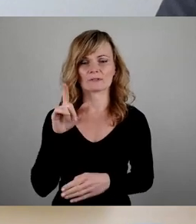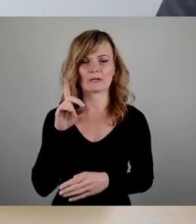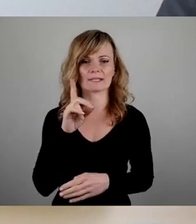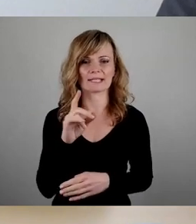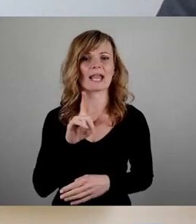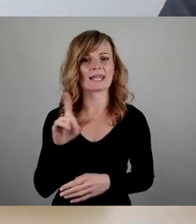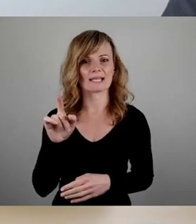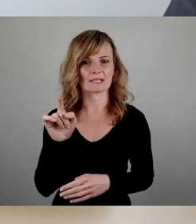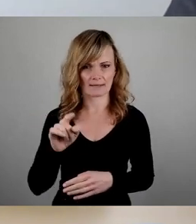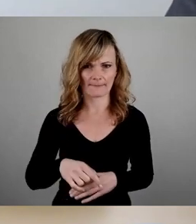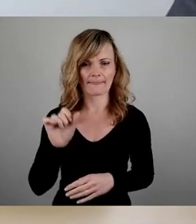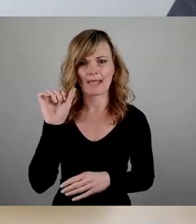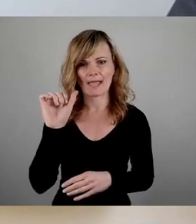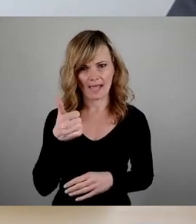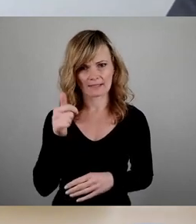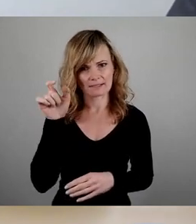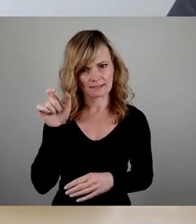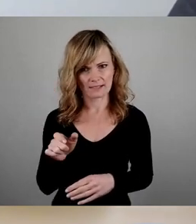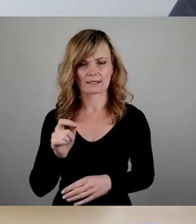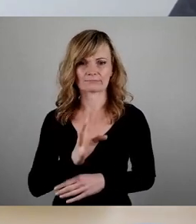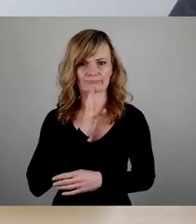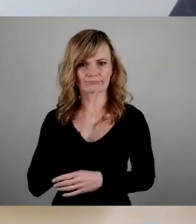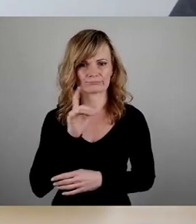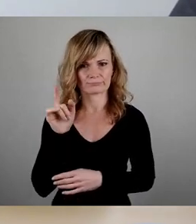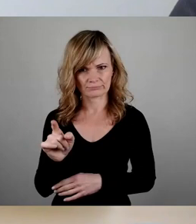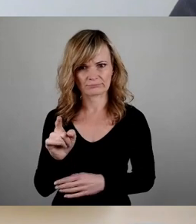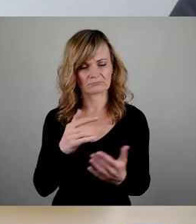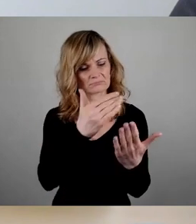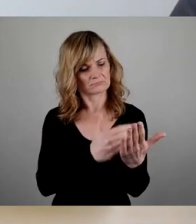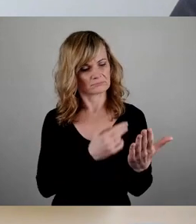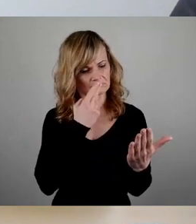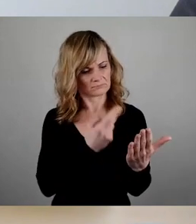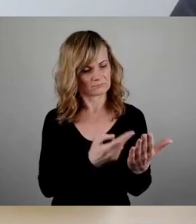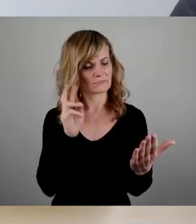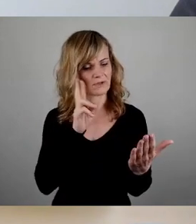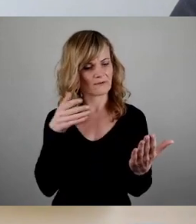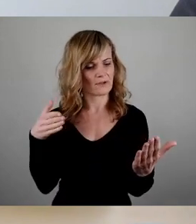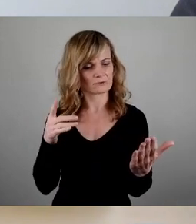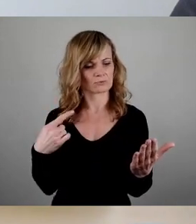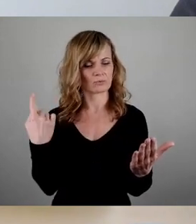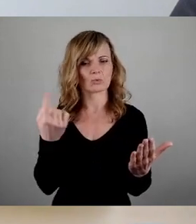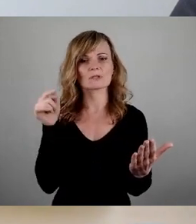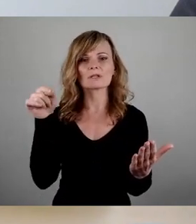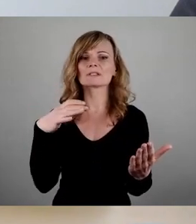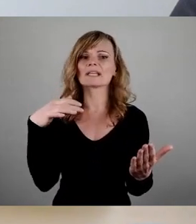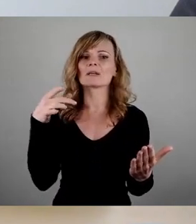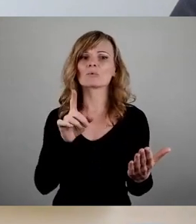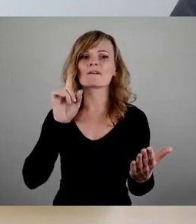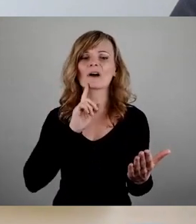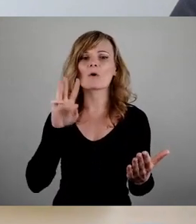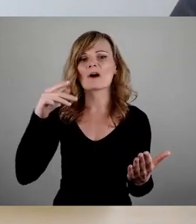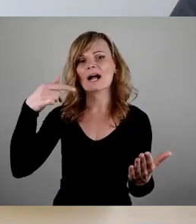Als erster Redner auf der Liste wäre dann in der Fraktionsrunde CDU Frau Wagner.